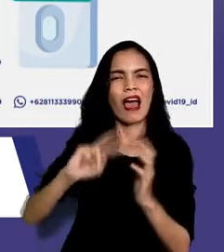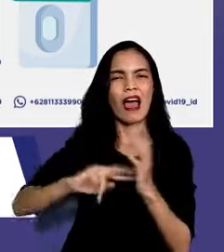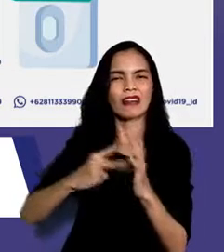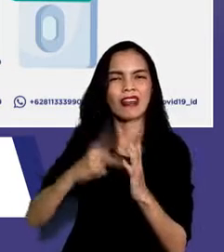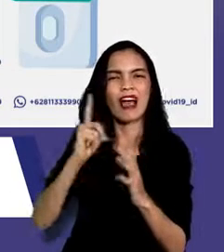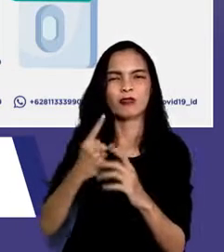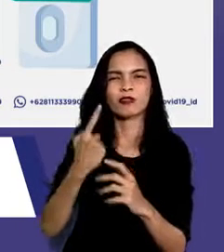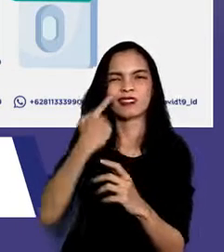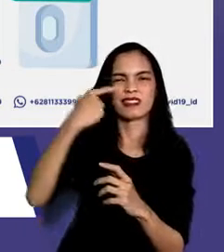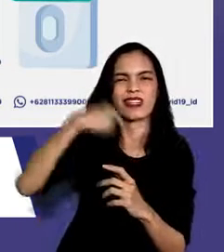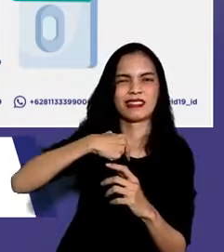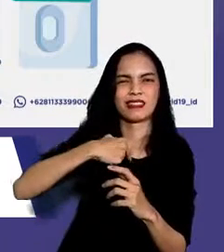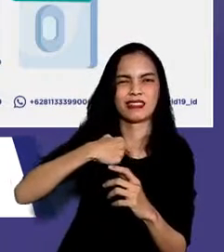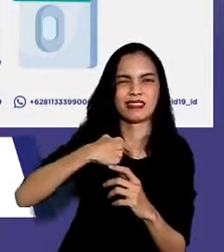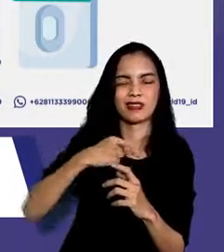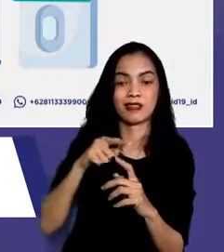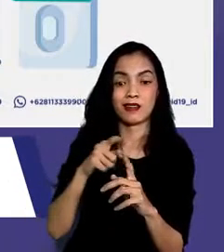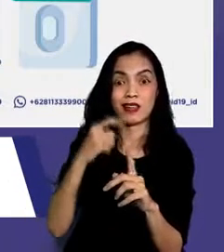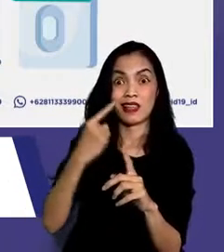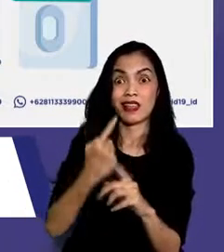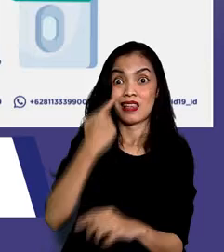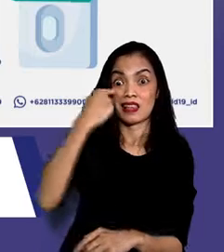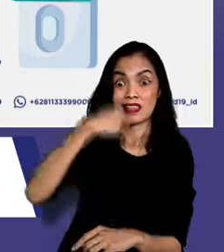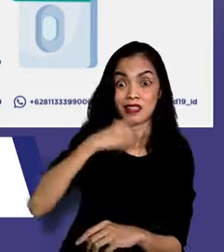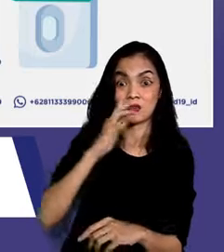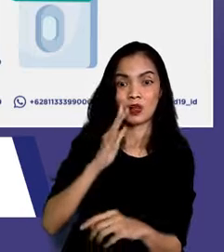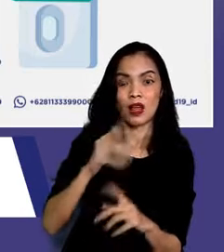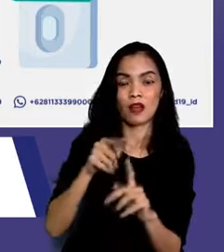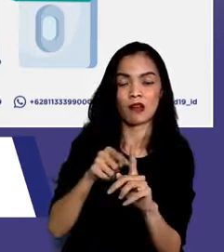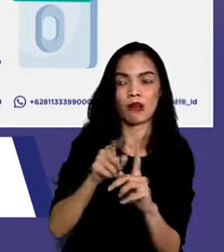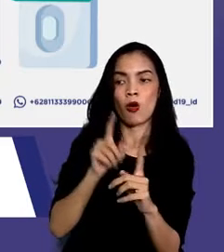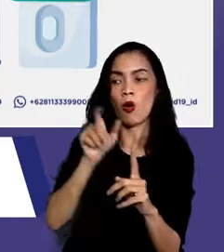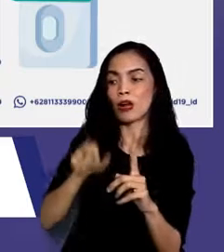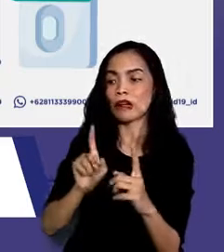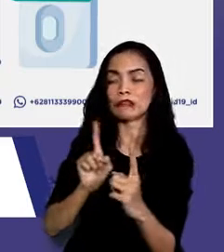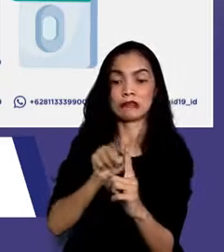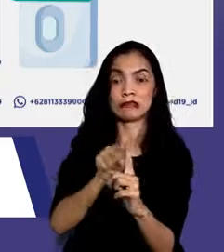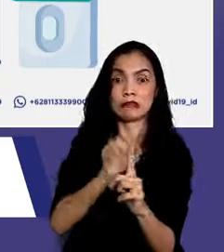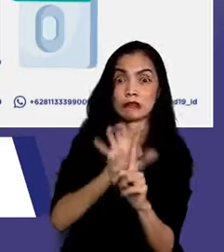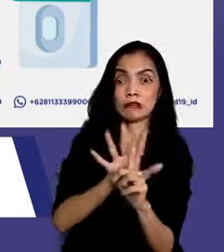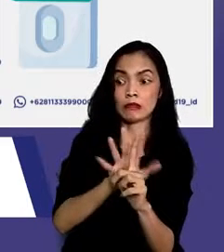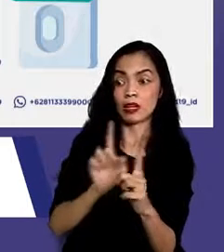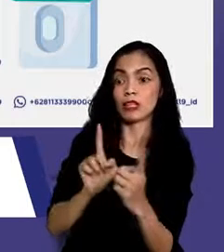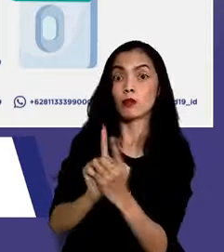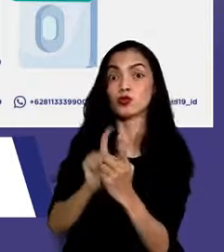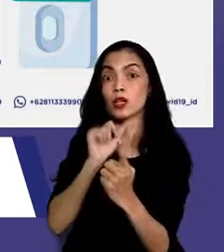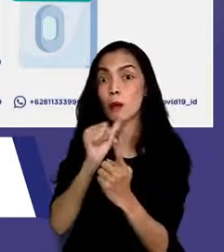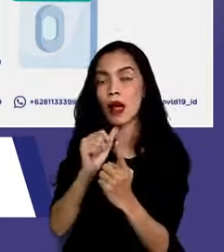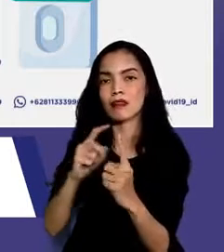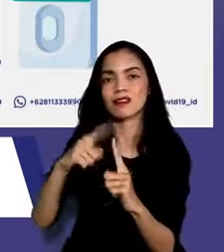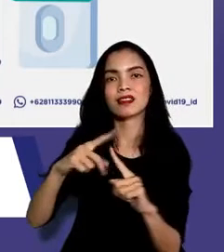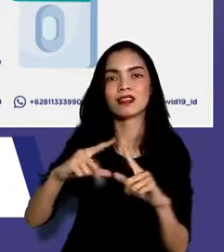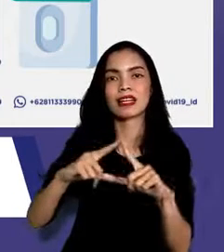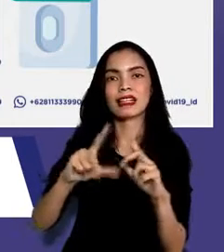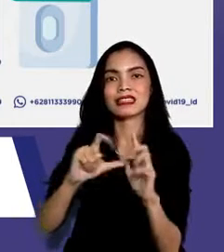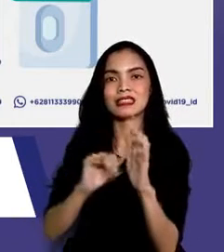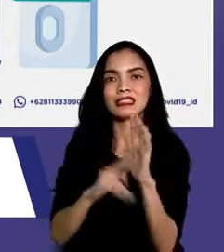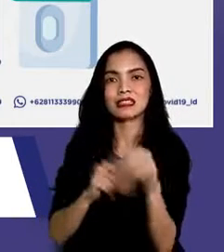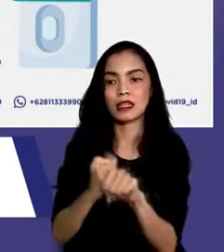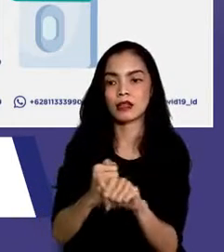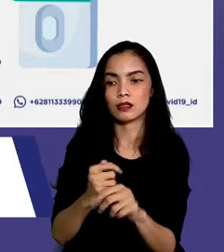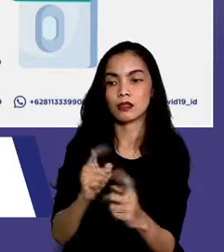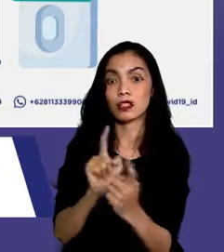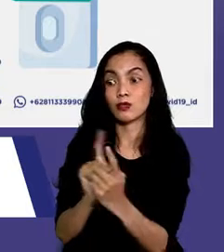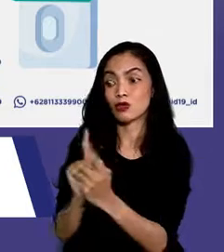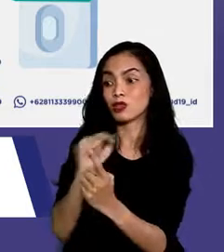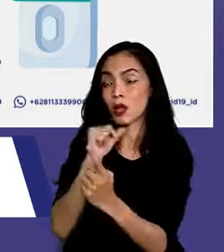pelacakan kontak erat dan perawatan lanjutan dari kasus konfirmasi jika terjadi kemunculan kumpulan kasus